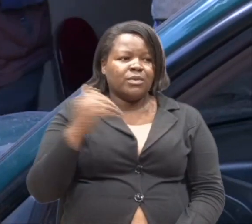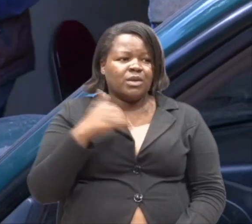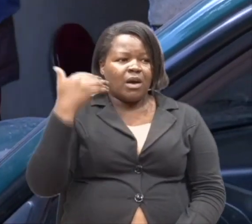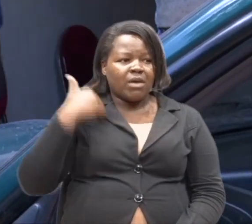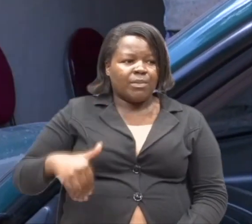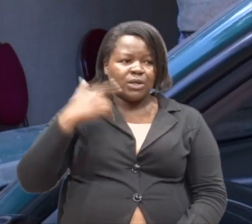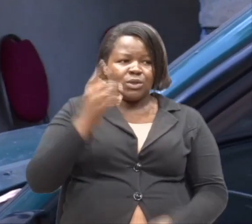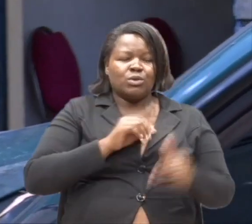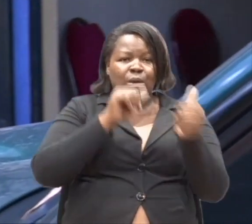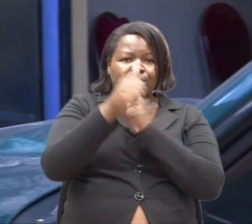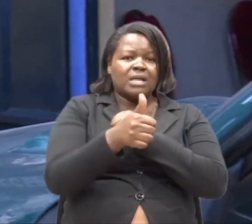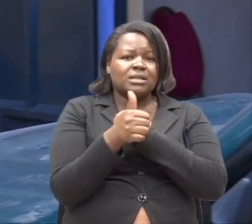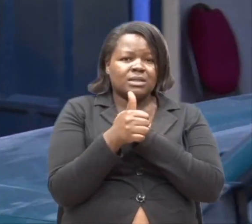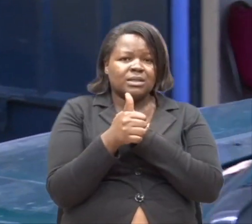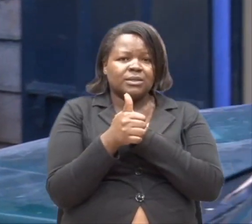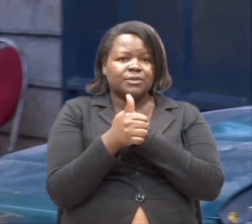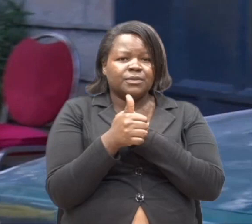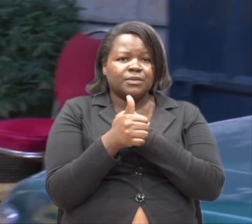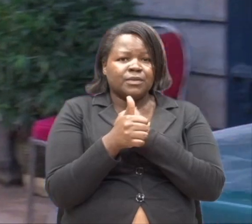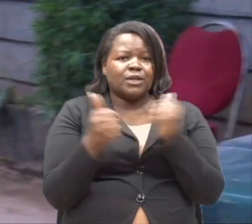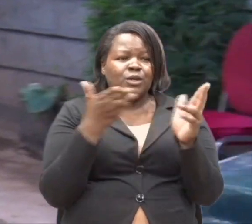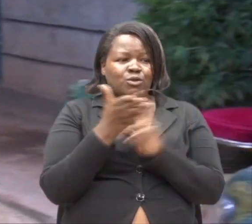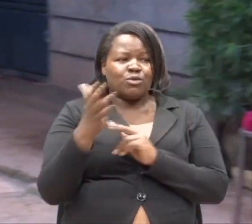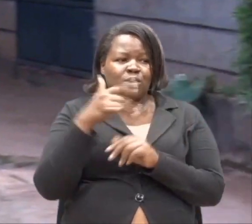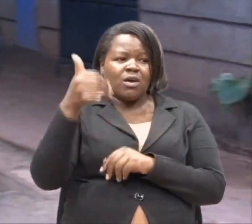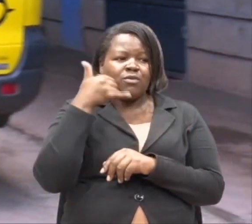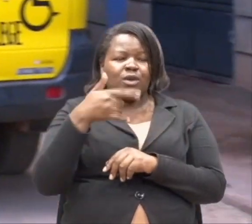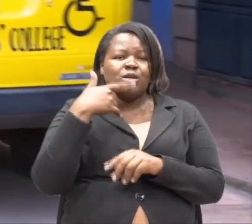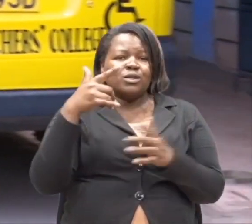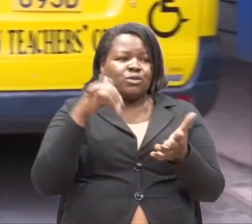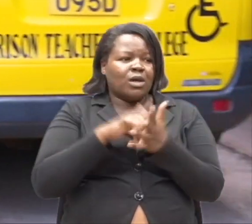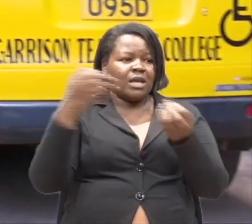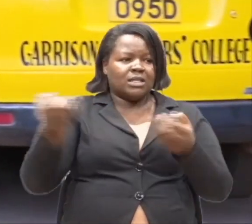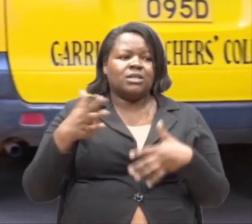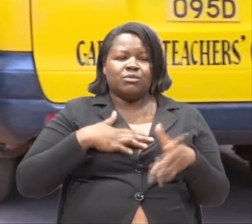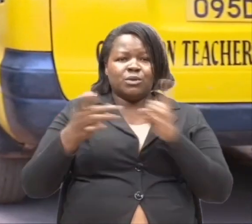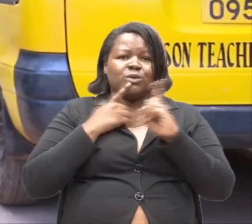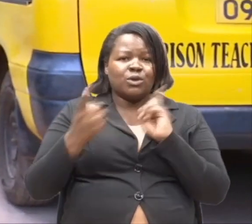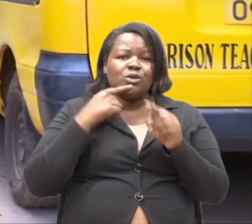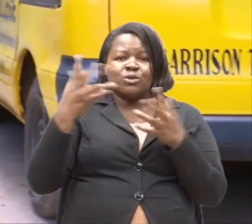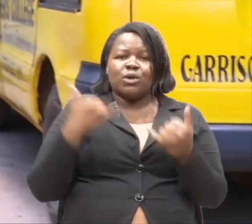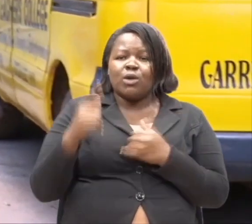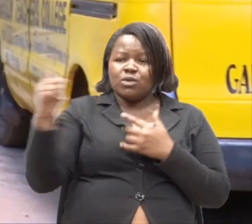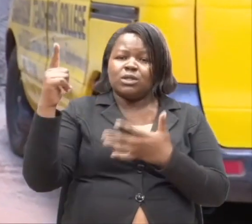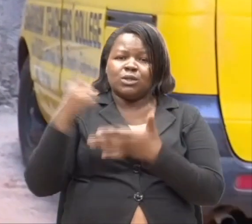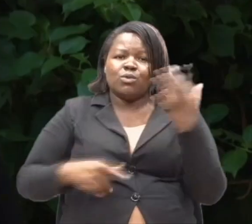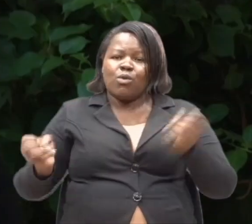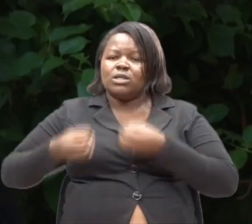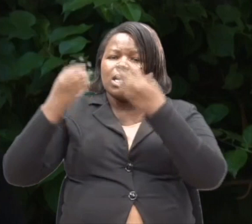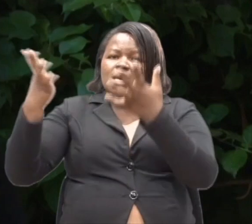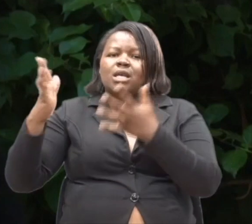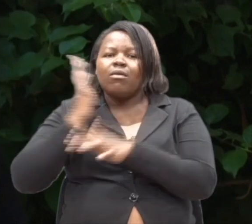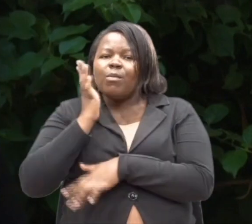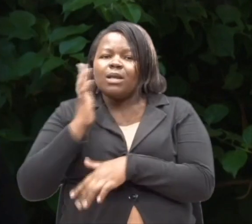alipitishia, nini habari kutoka kwa simu, anipetu onge. So, ulio dialifikishia my mom.